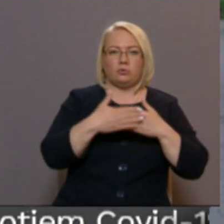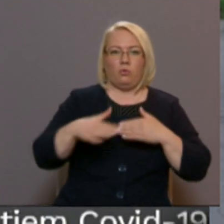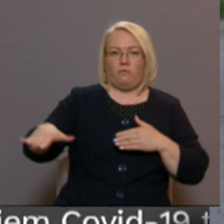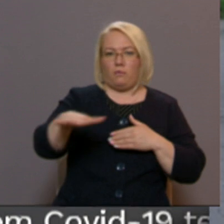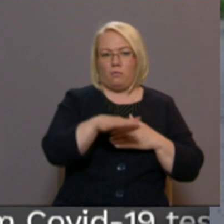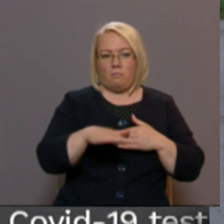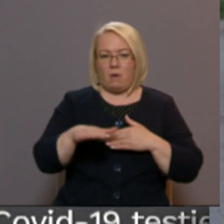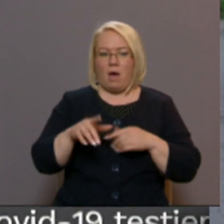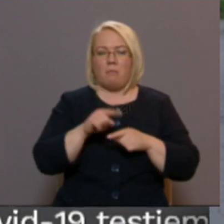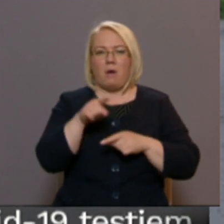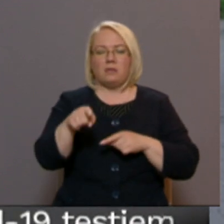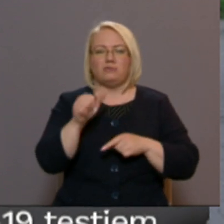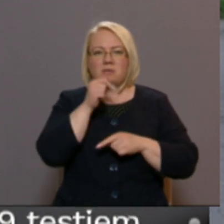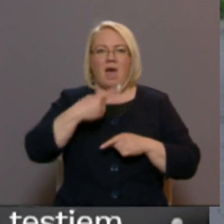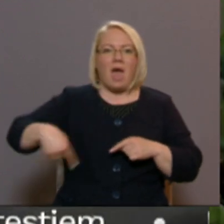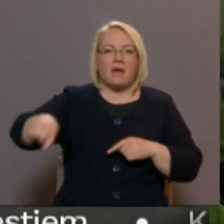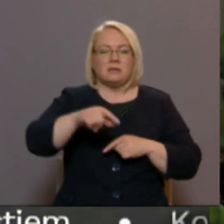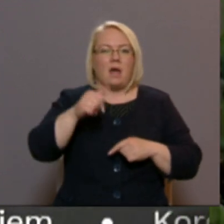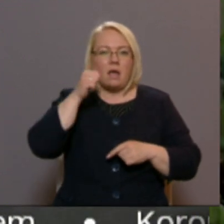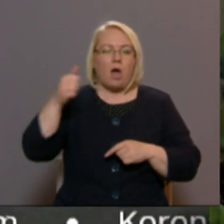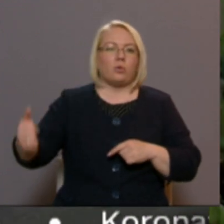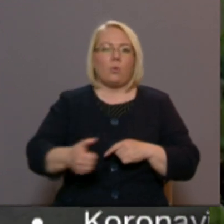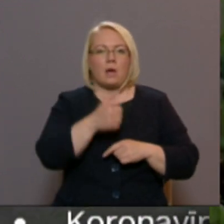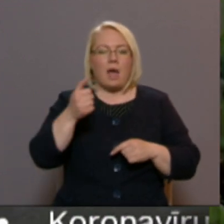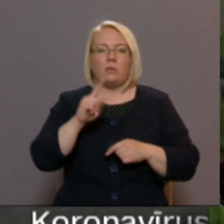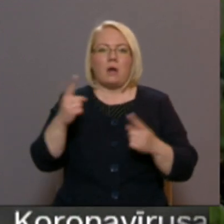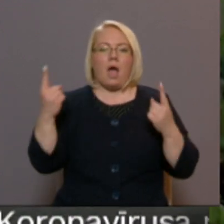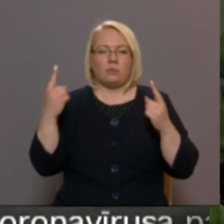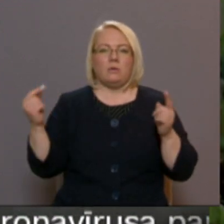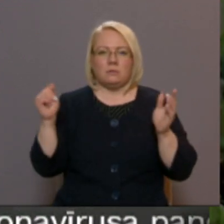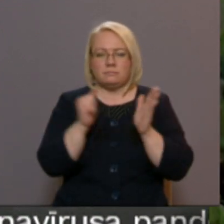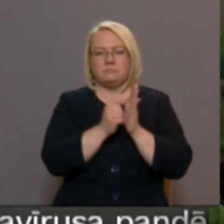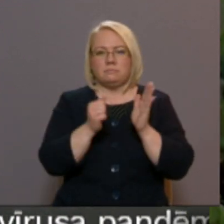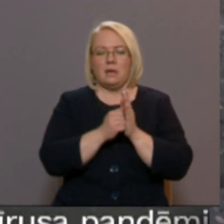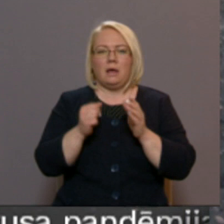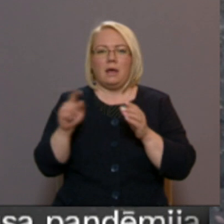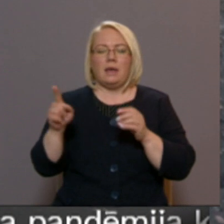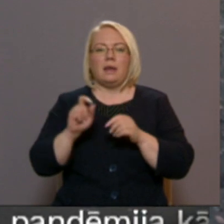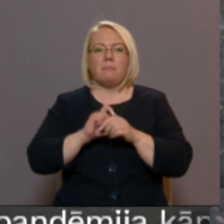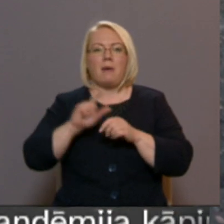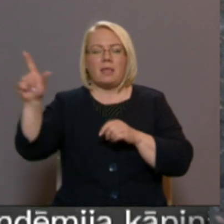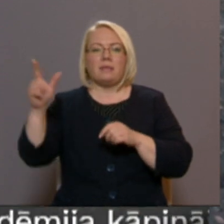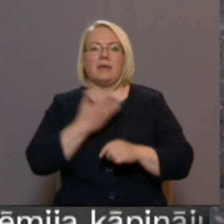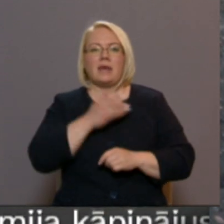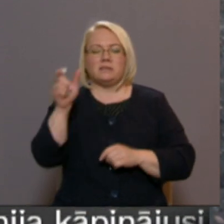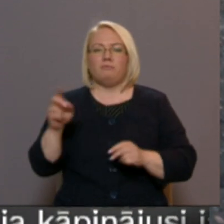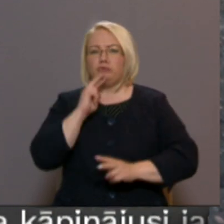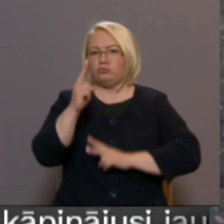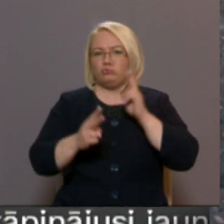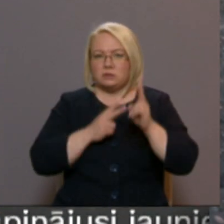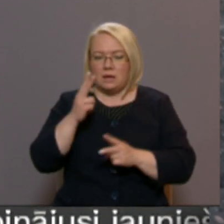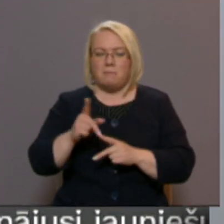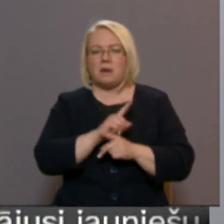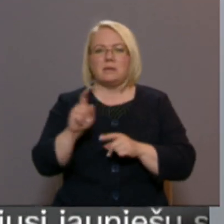ko šeizērs, kadrīgi katru gadu viņš ir aktualitāteis, ir palielinājies iedzīvotājas audzības skaits, ir pieaudzis